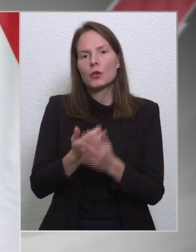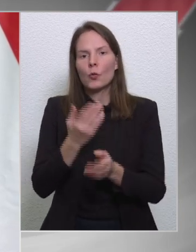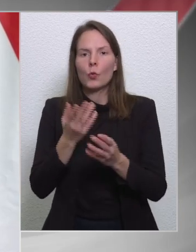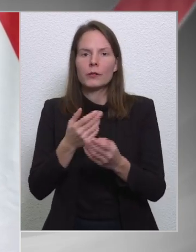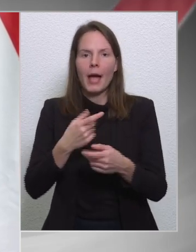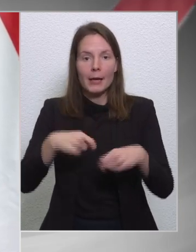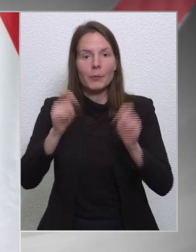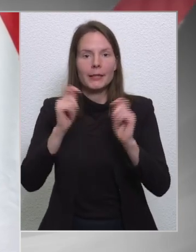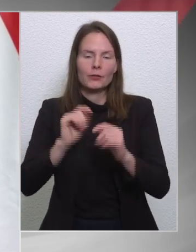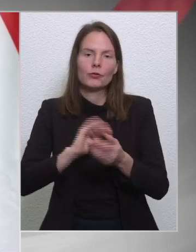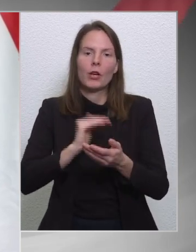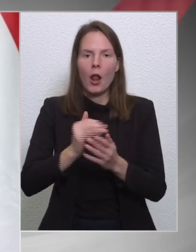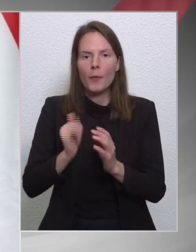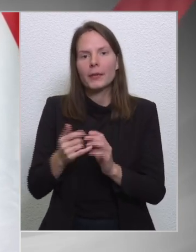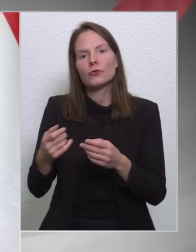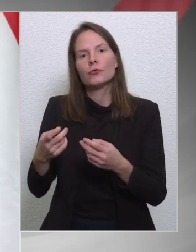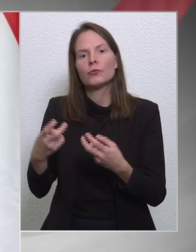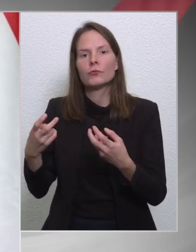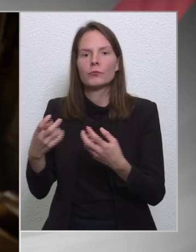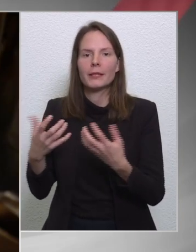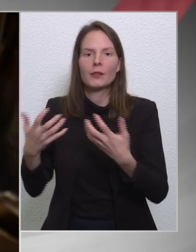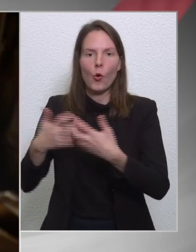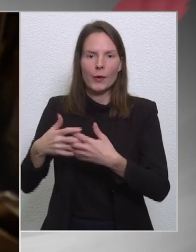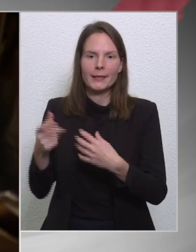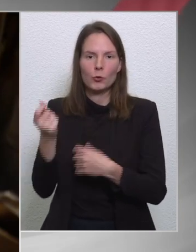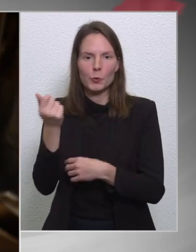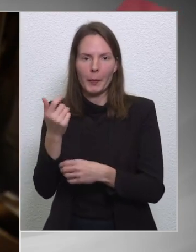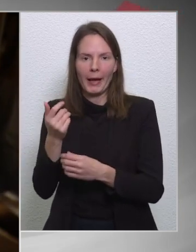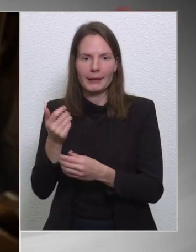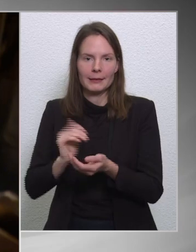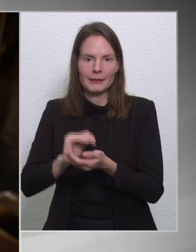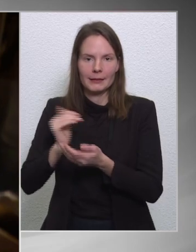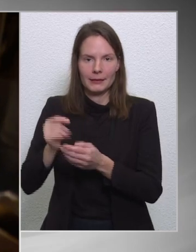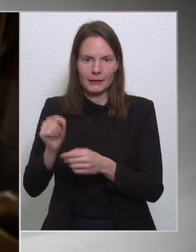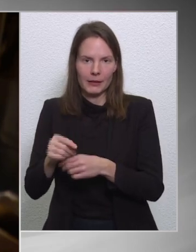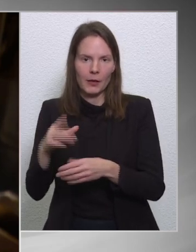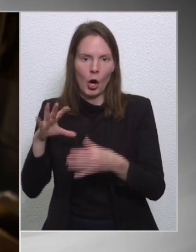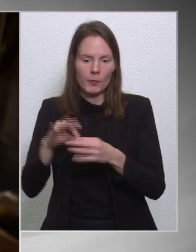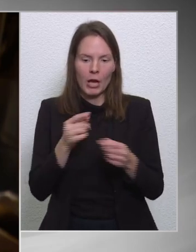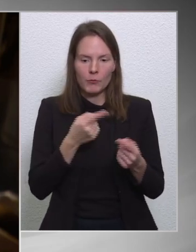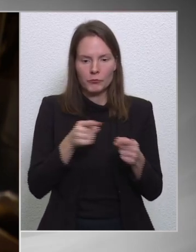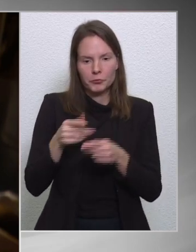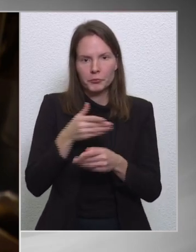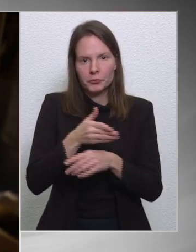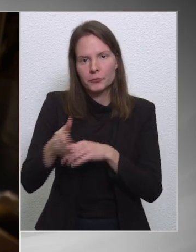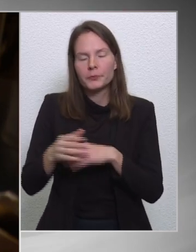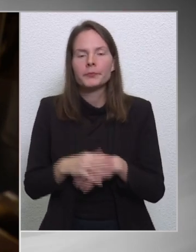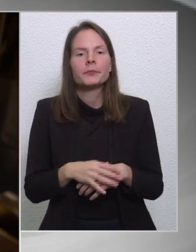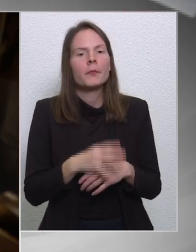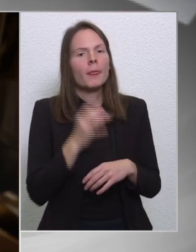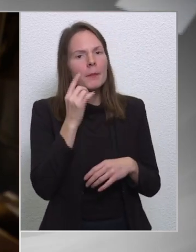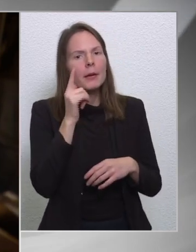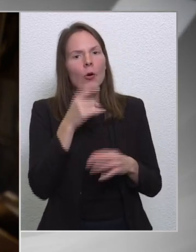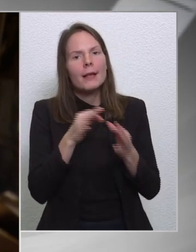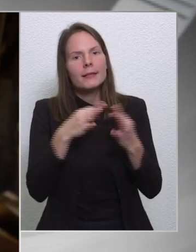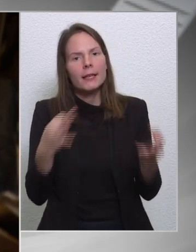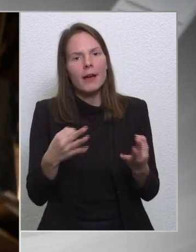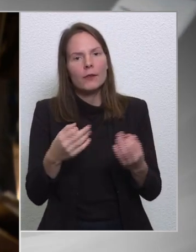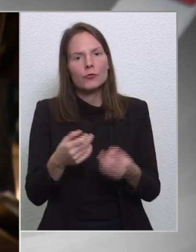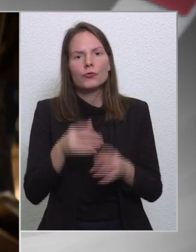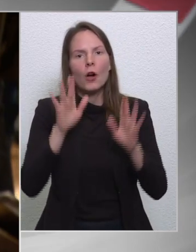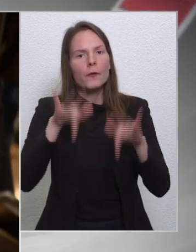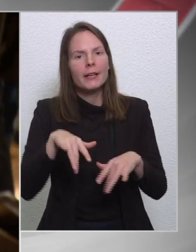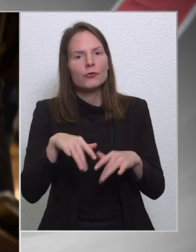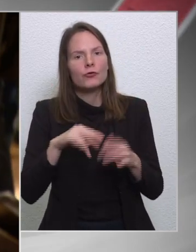alap és kohéziós pénzek kapcsán is. Két rövid kérdés még. Mikor lesz nyilvános a frissített terv, amit elfogadtak, vagy a bizottság elfogadásra